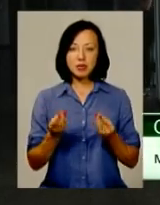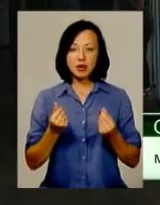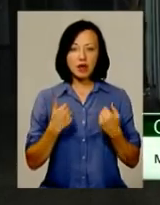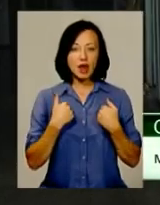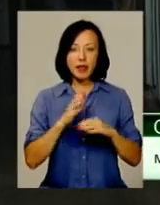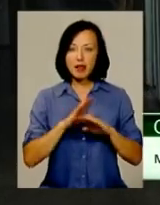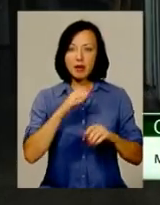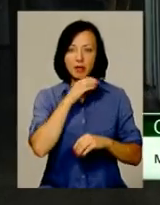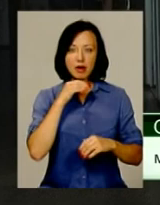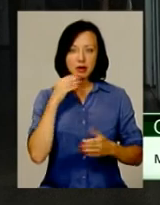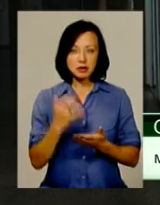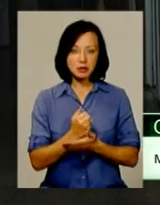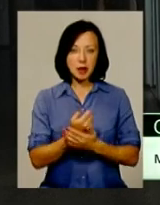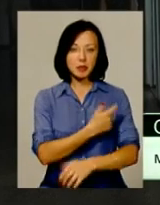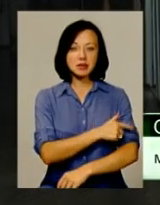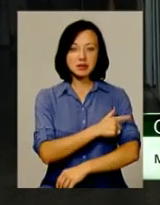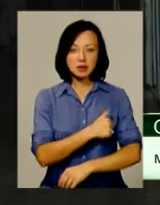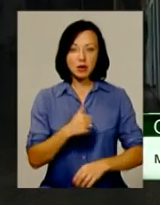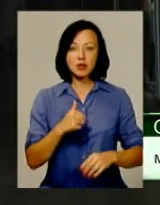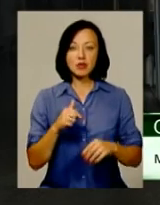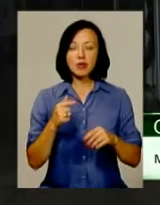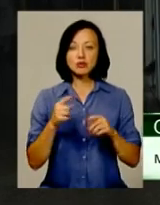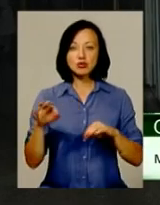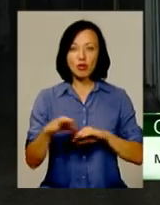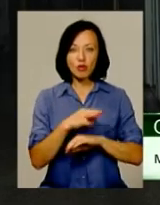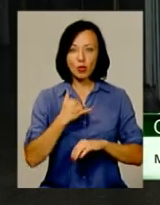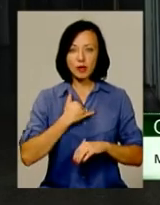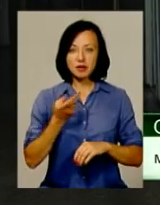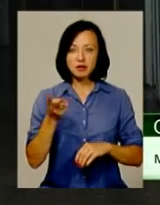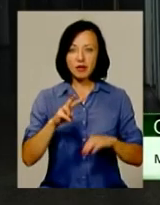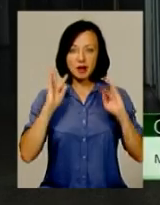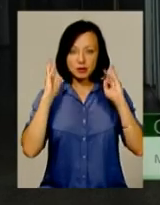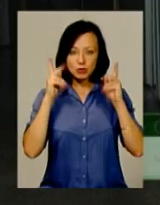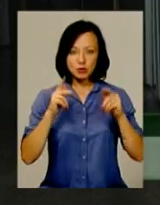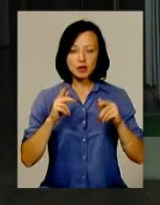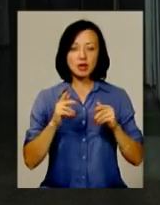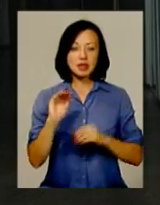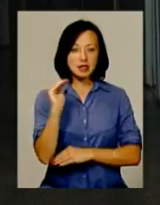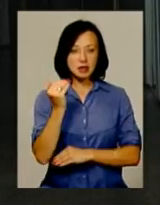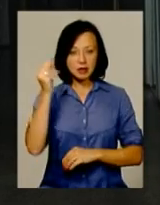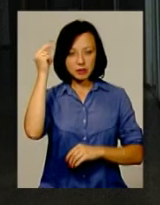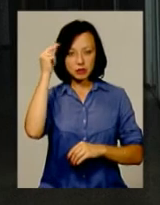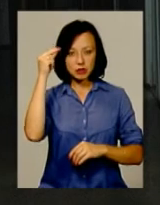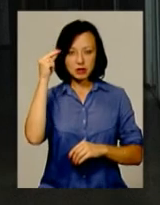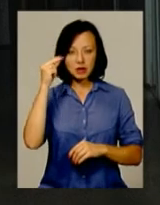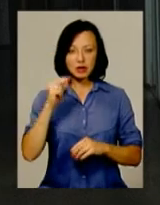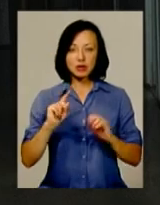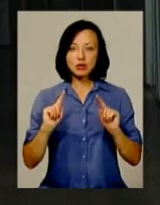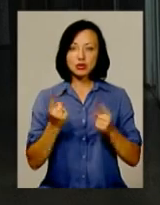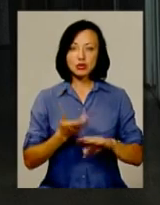не багато серебряда, я працюю медичною, з сестрою в поліклініці, чоловік в мене після двох інсультів. Діти навчиться, мені дуже